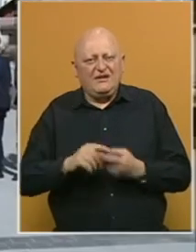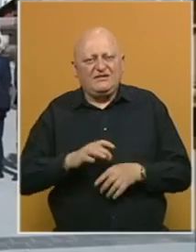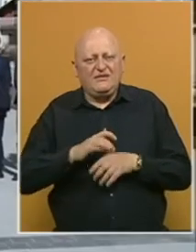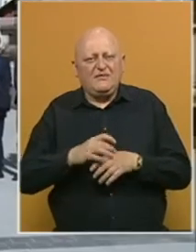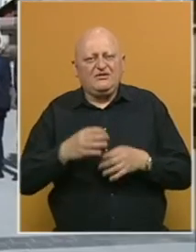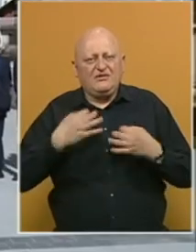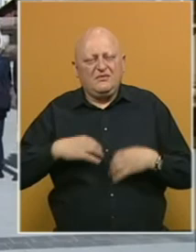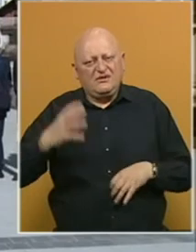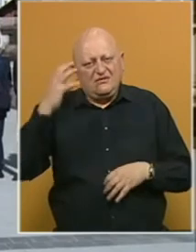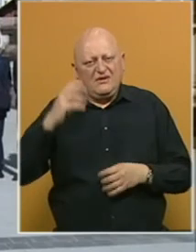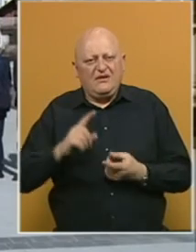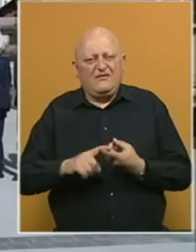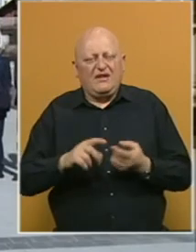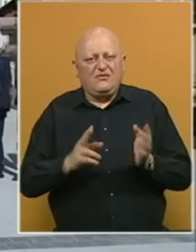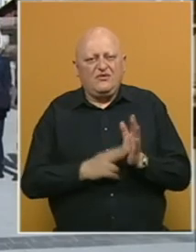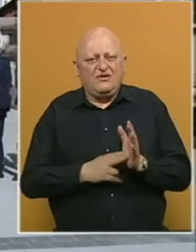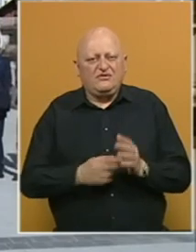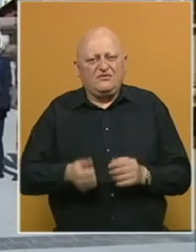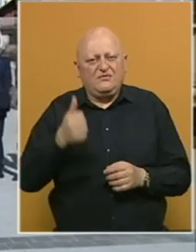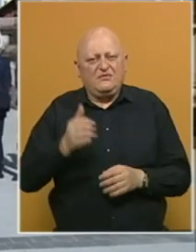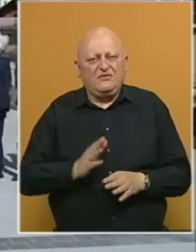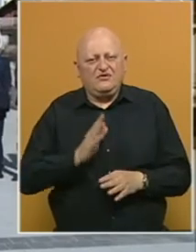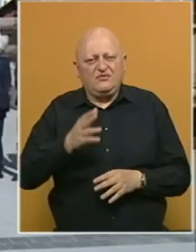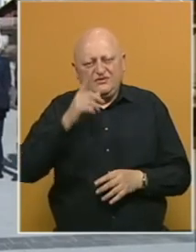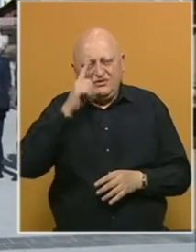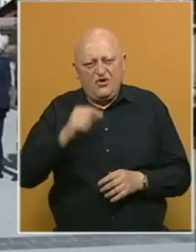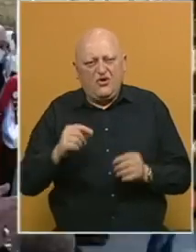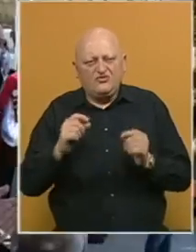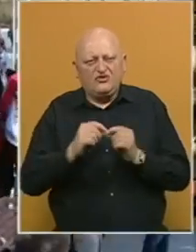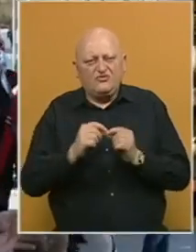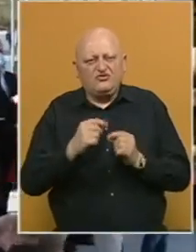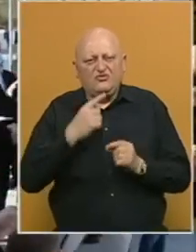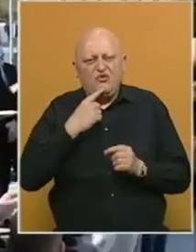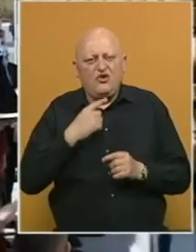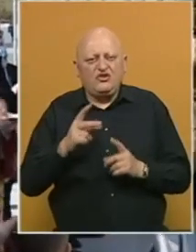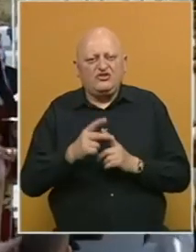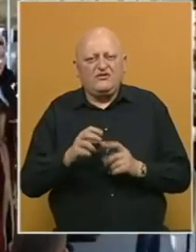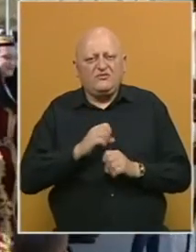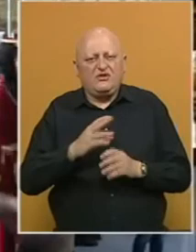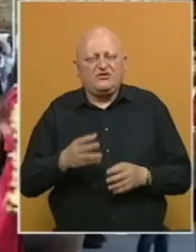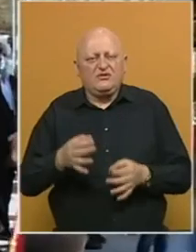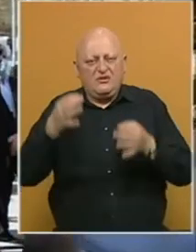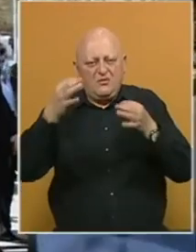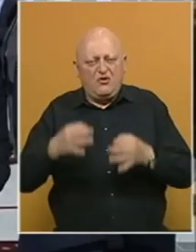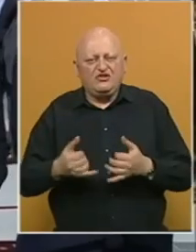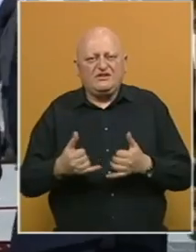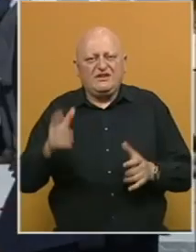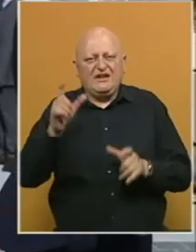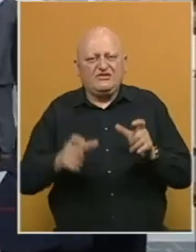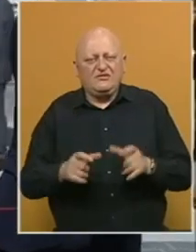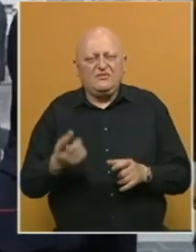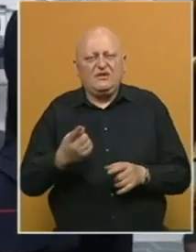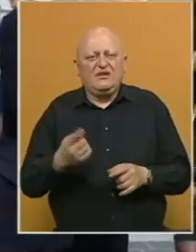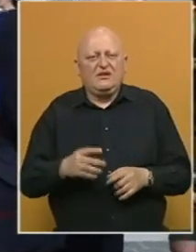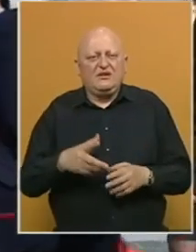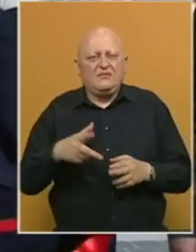Federacije, predvođena premijerom Fadilom Novalićem. Prvo su posjetili opštinu Bužimu, koju je Đafarović proglašen počasnim građaninom,